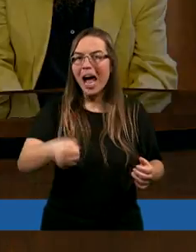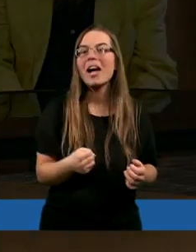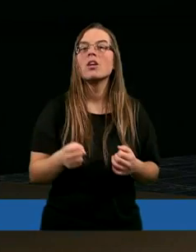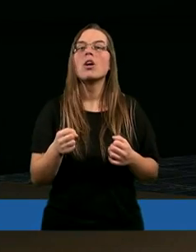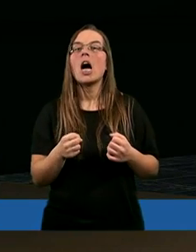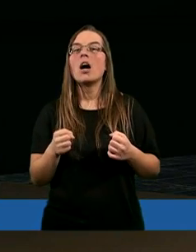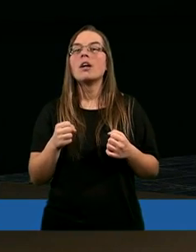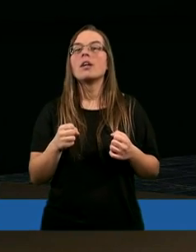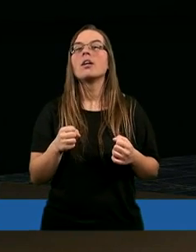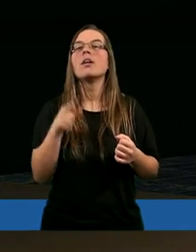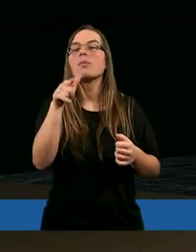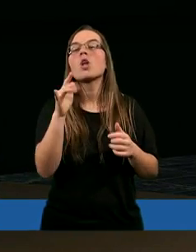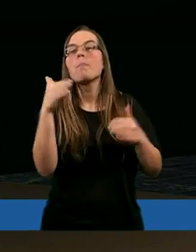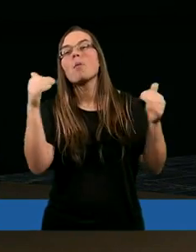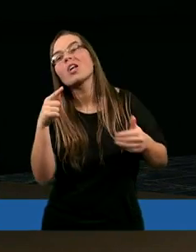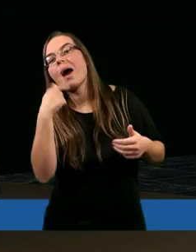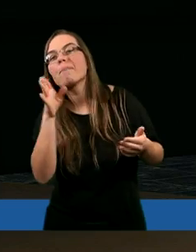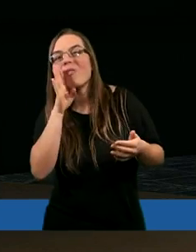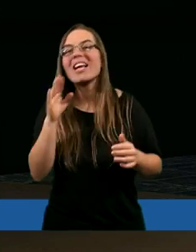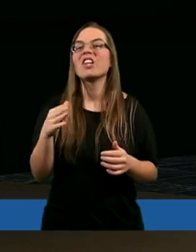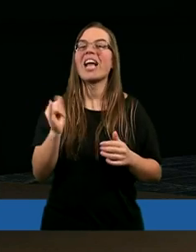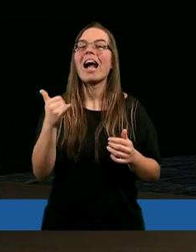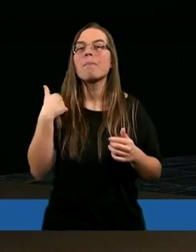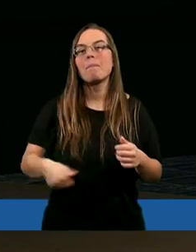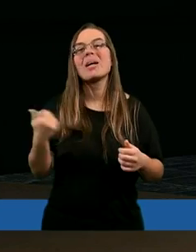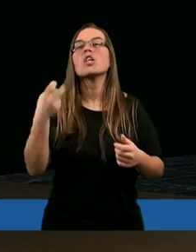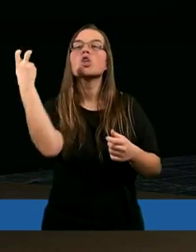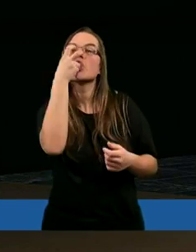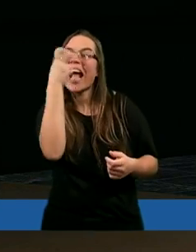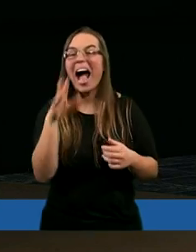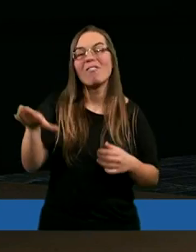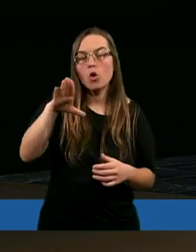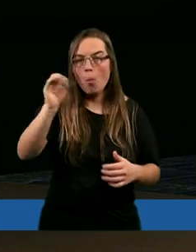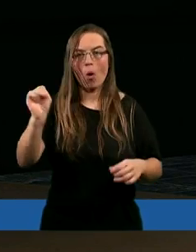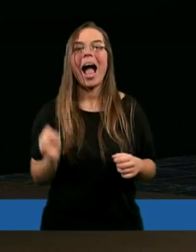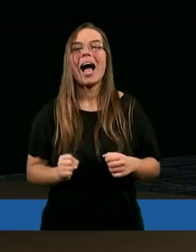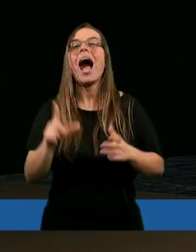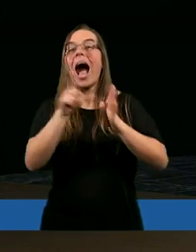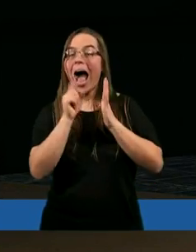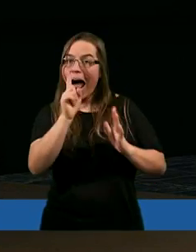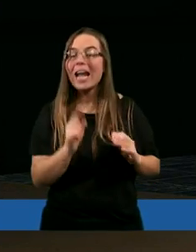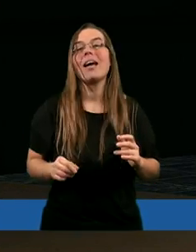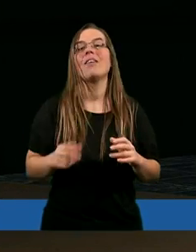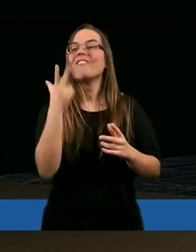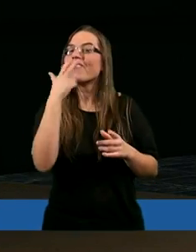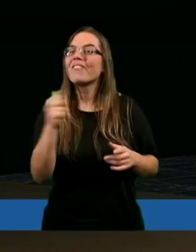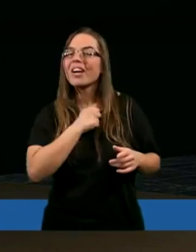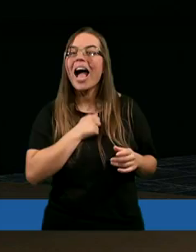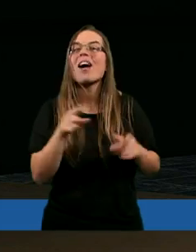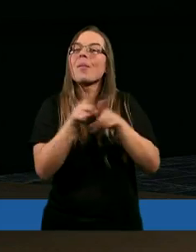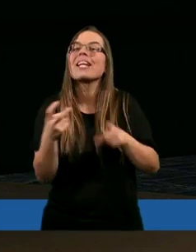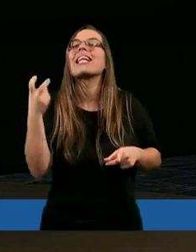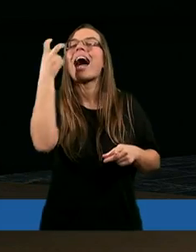z jednej strony można by powiedzieć, że jakby ciekawość Boga, ale wyrażają na pewno